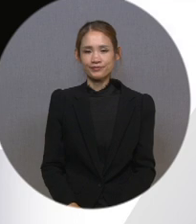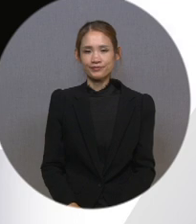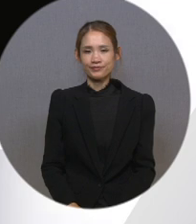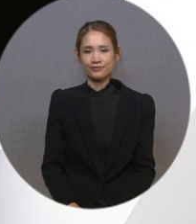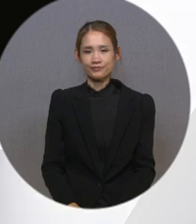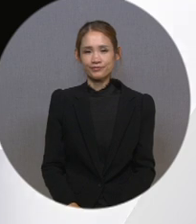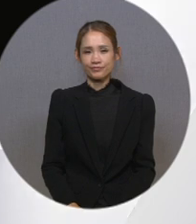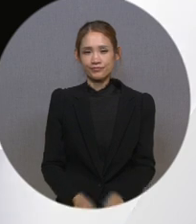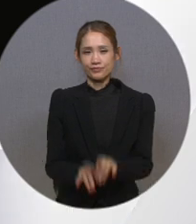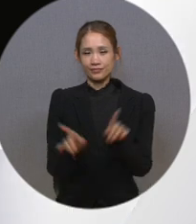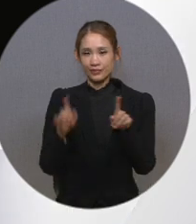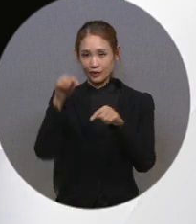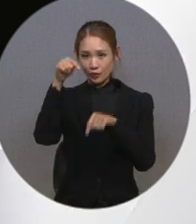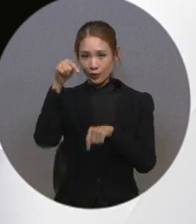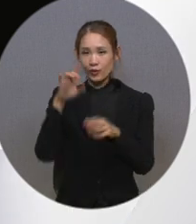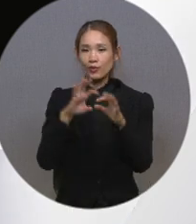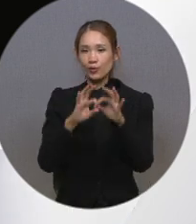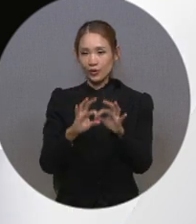방향키를 이용해